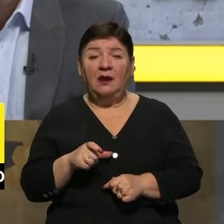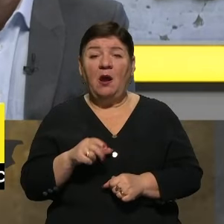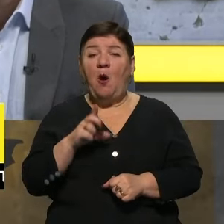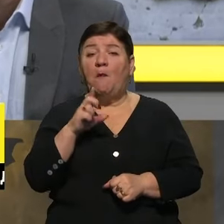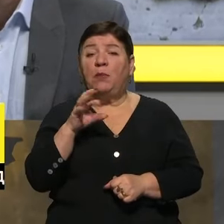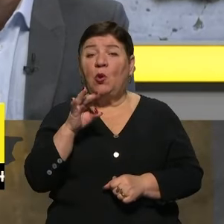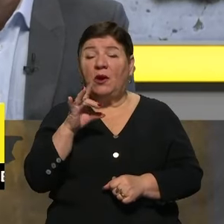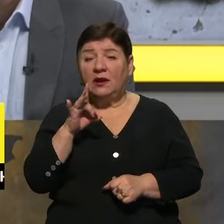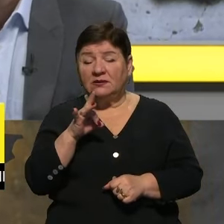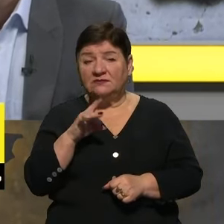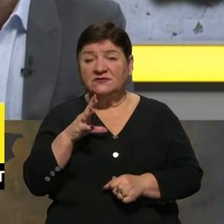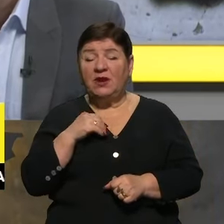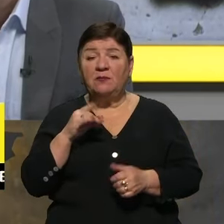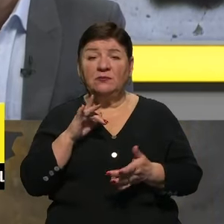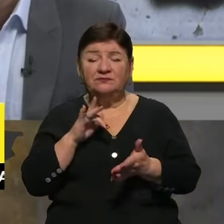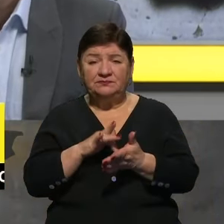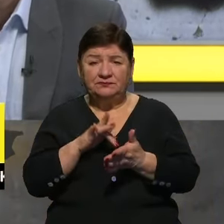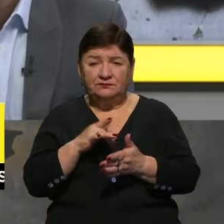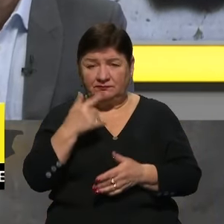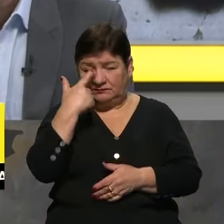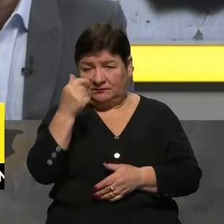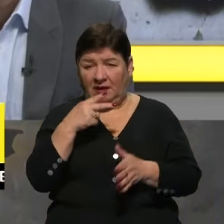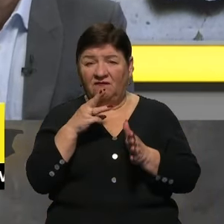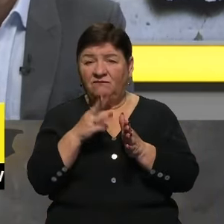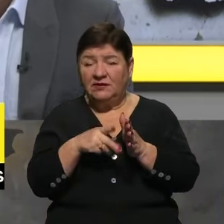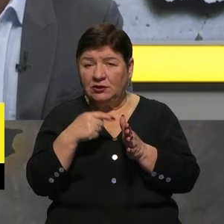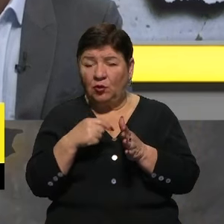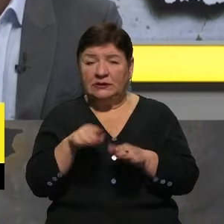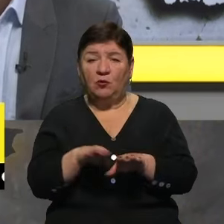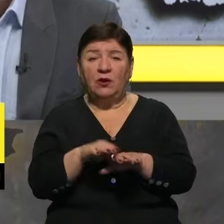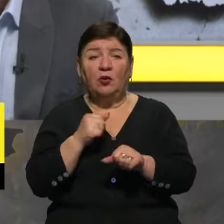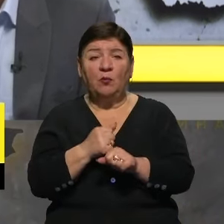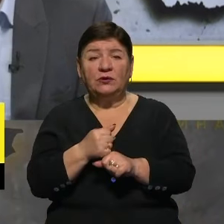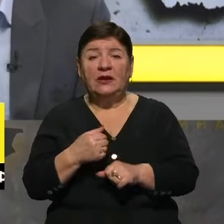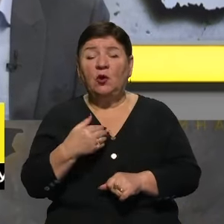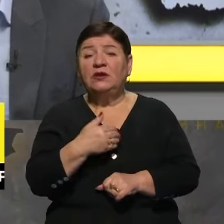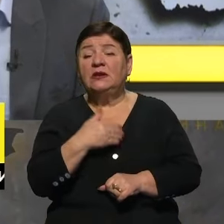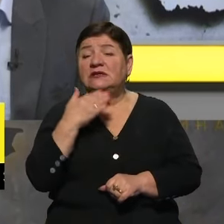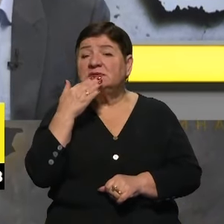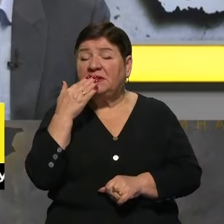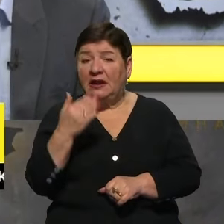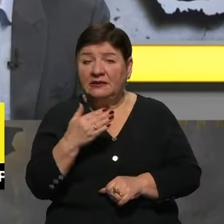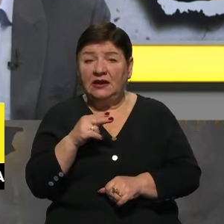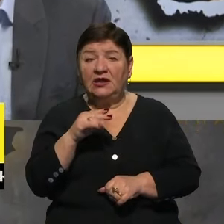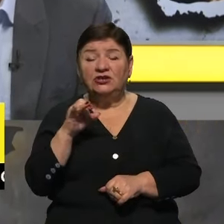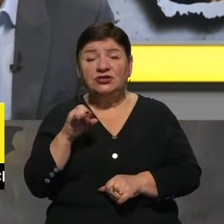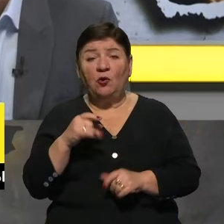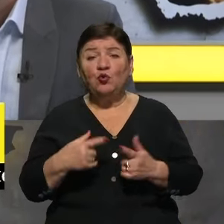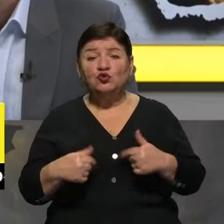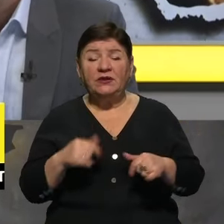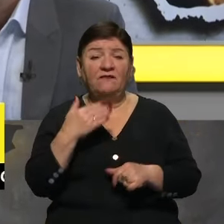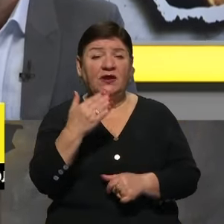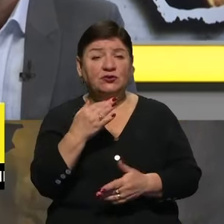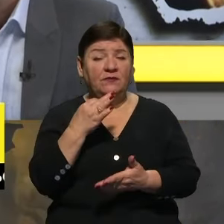Сергій Старненко у своєму телеграм навіть прилюднив відео такої роботи. І, власне, хотіли спитати, чи у зоні вашої